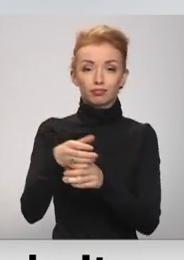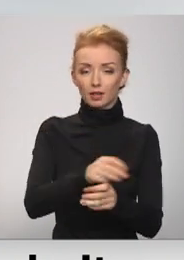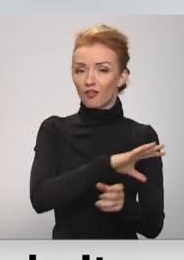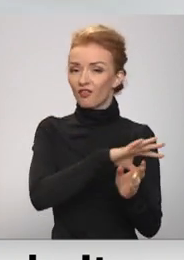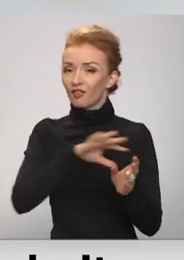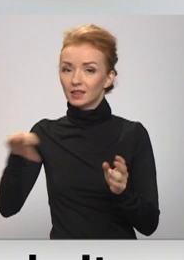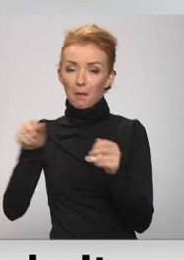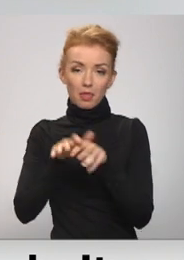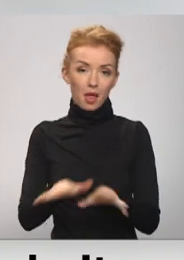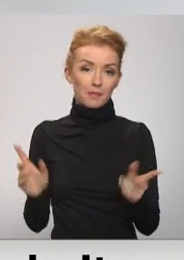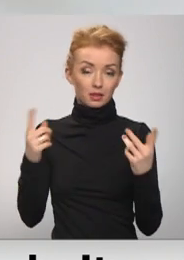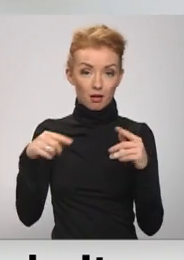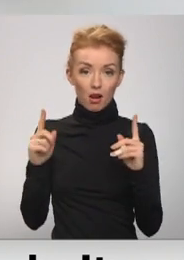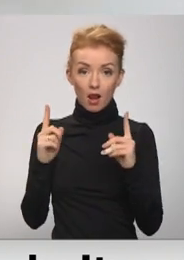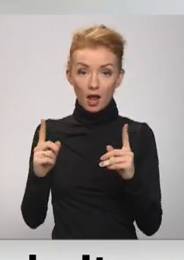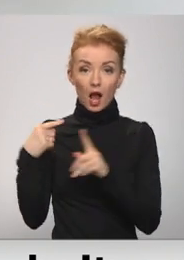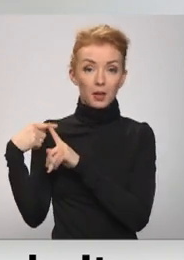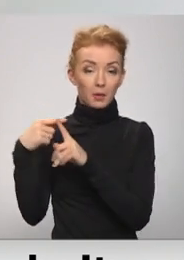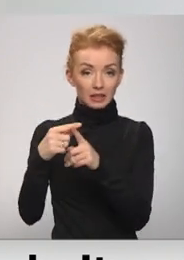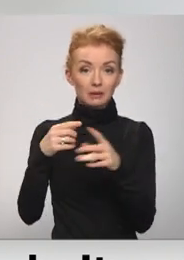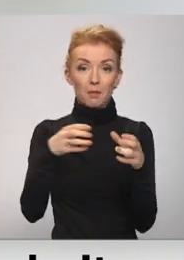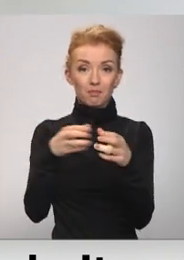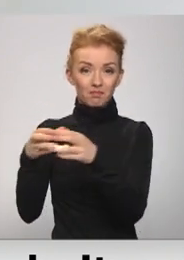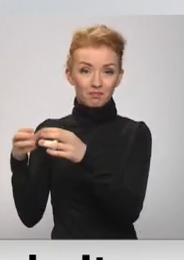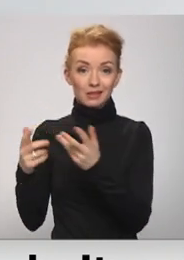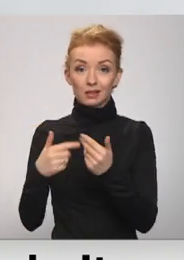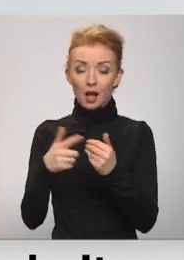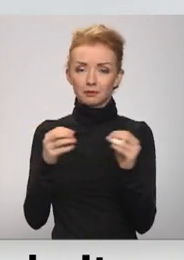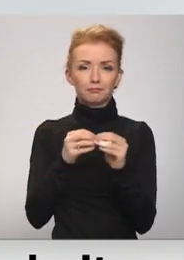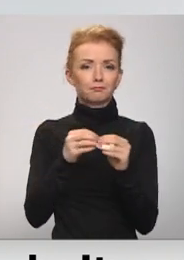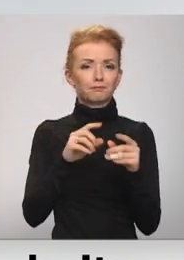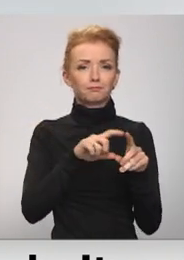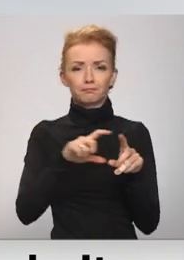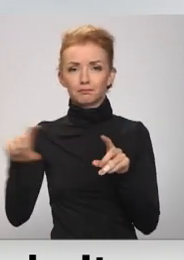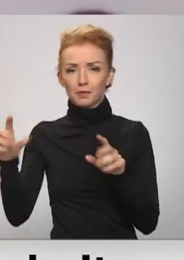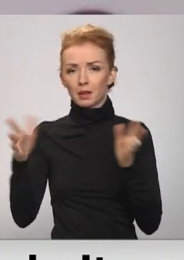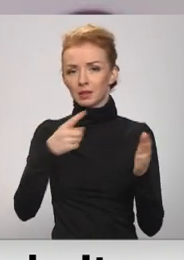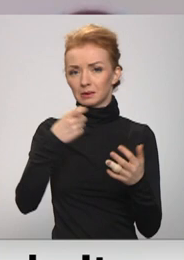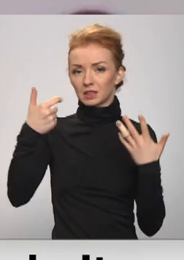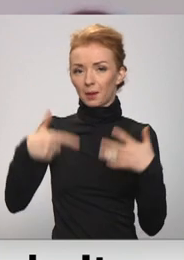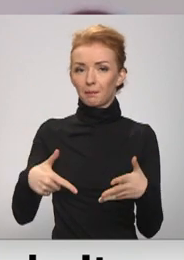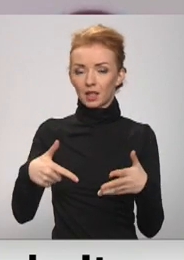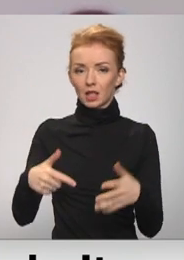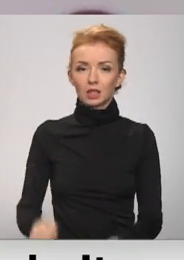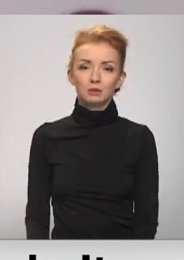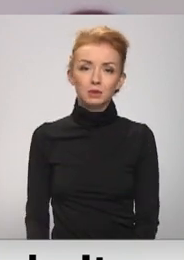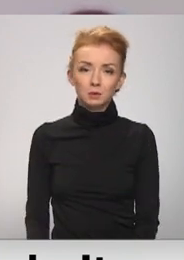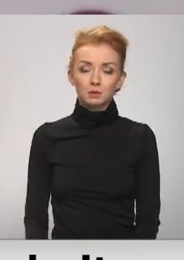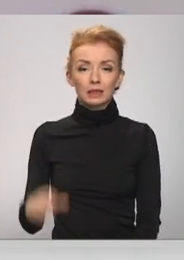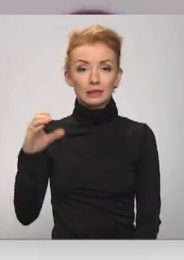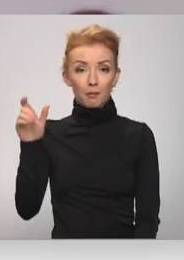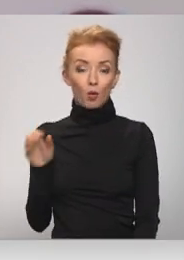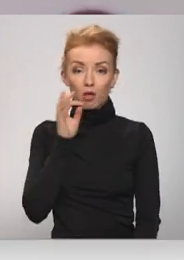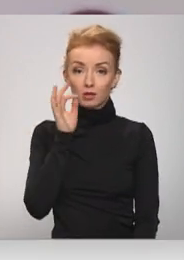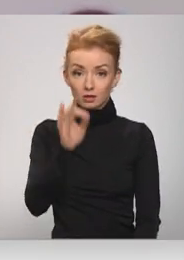pandēmijas laikā. NMPD brigāžu skaits gan šajos gados īpaši nav mainījies. To ir ap 170. Pandēmijas viena no